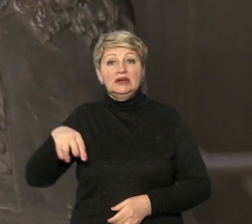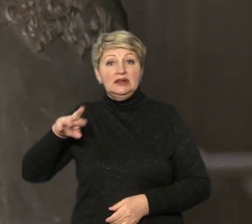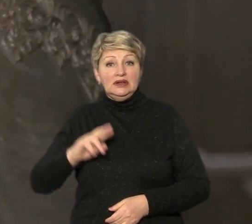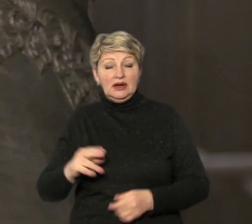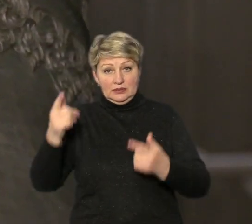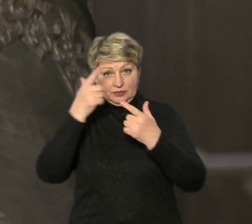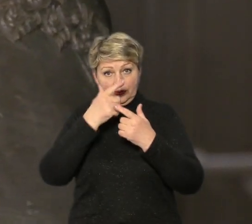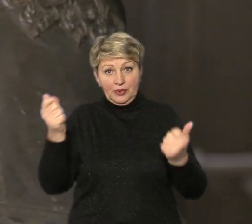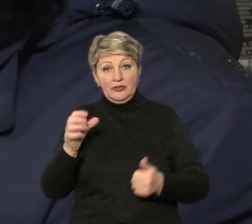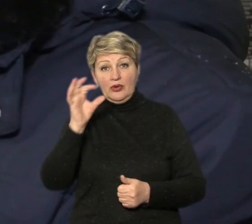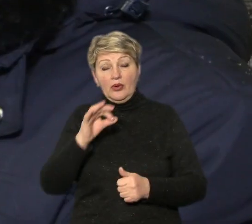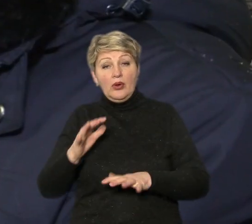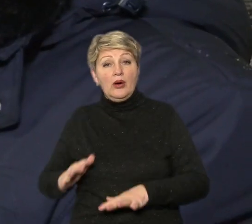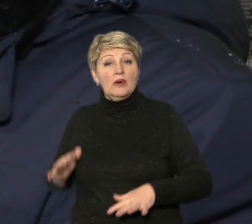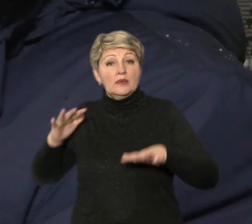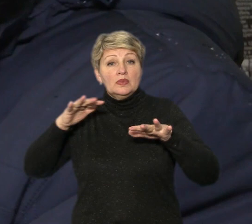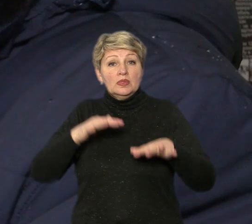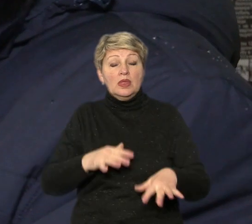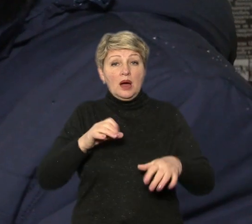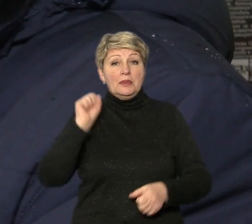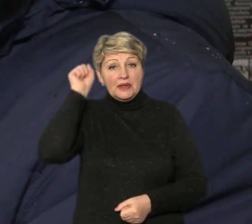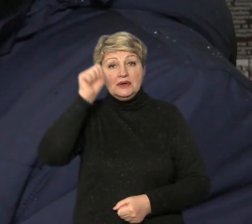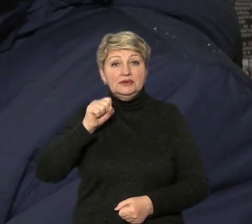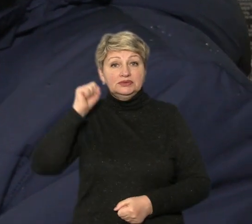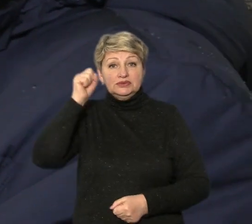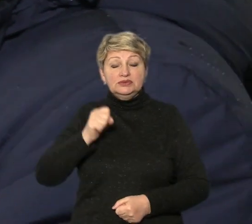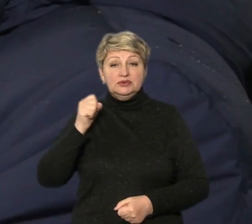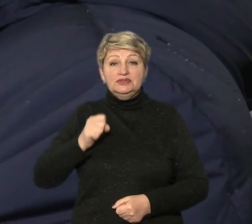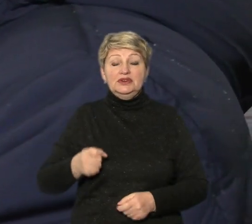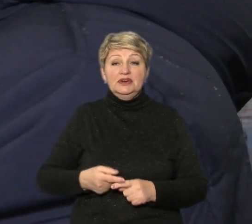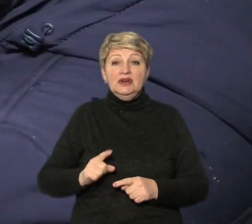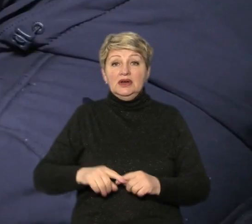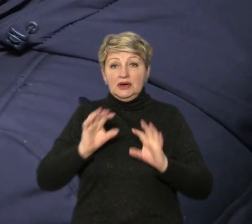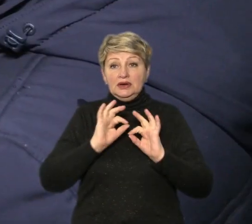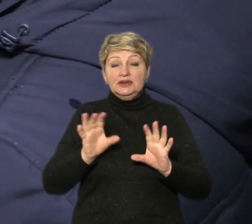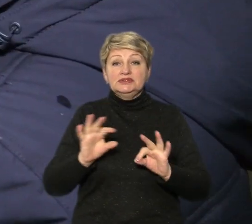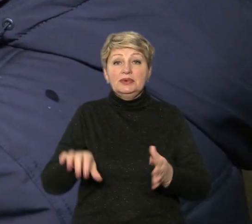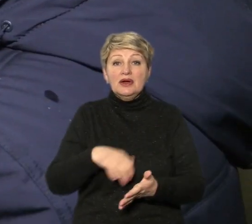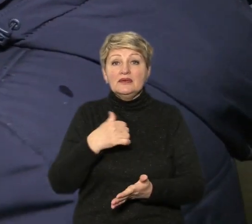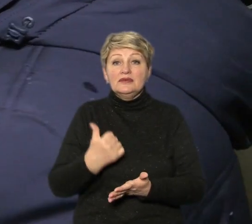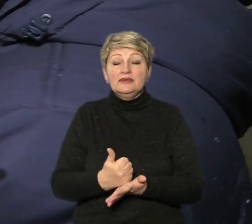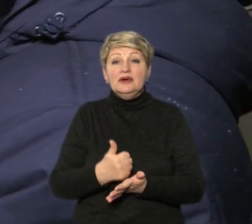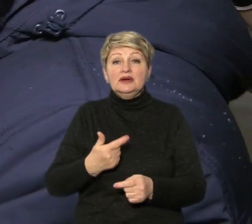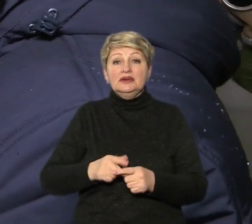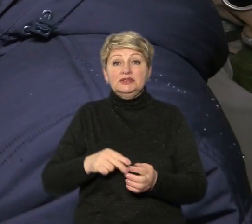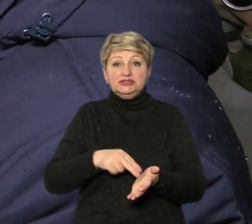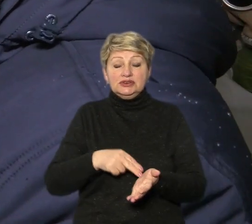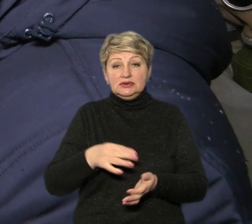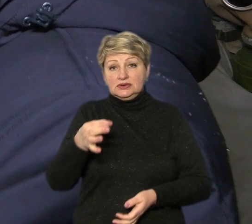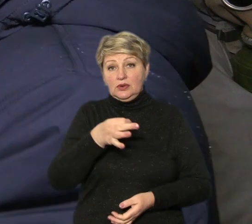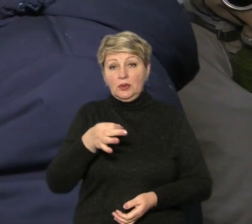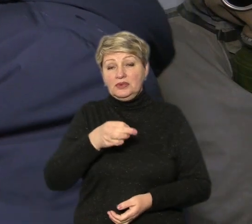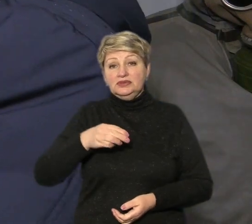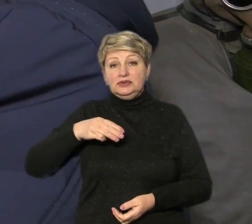розповідає голова обласної ради ветеранів Головного управління Держслужби з надзвичайних ситуацій України у Черкаській області